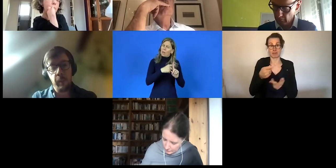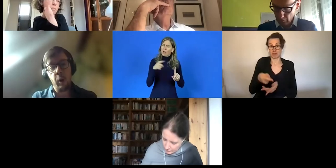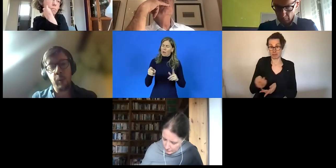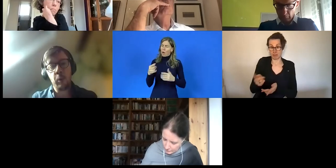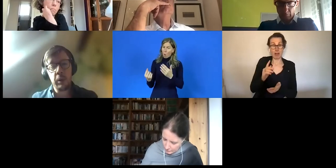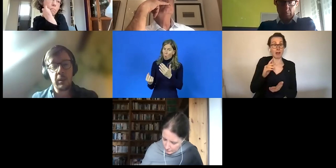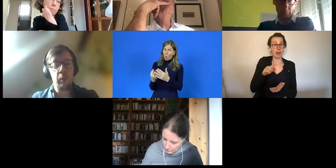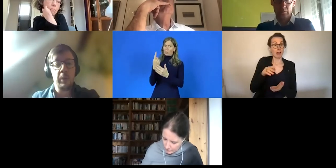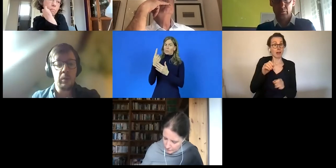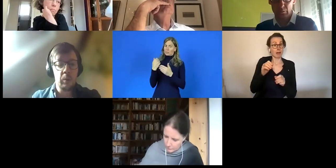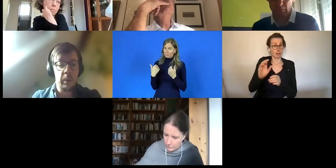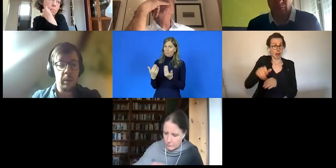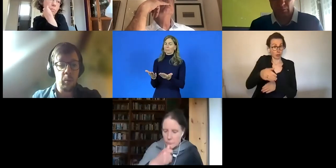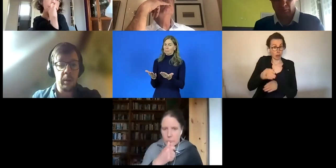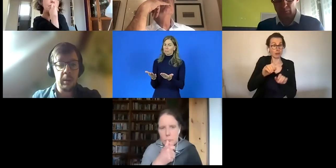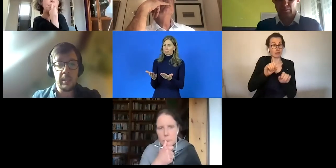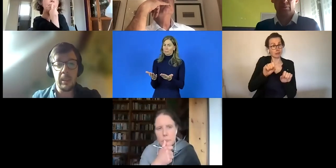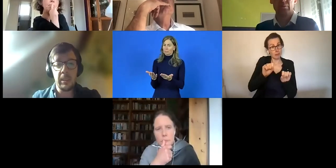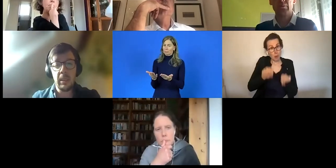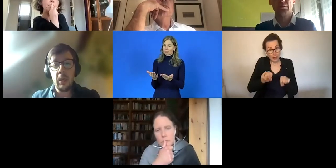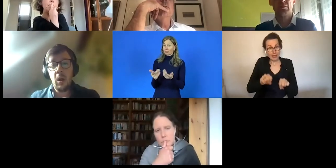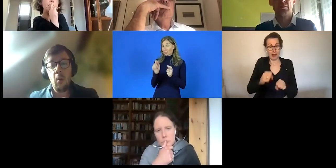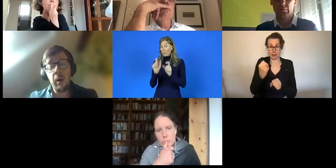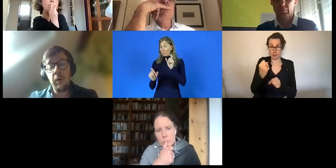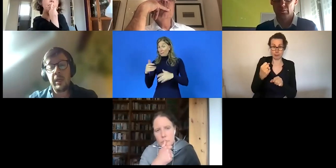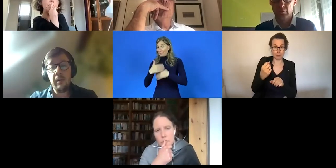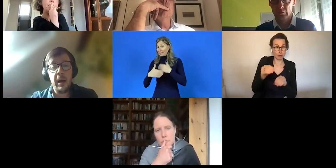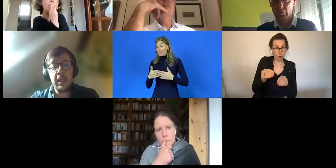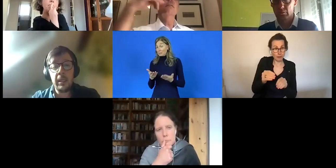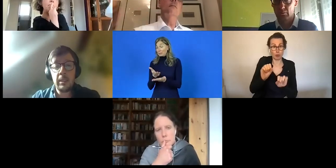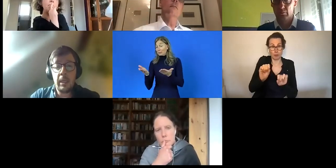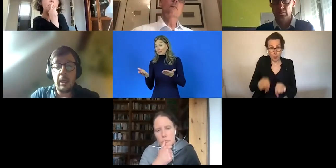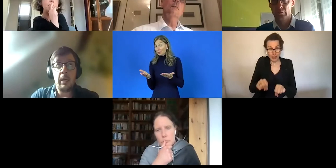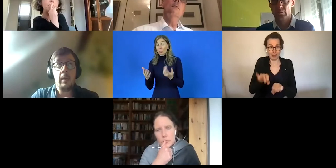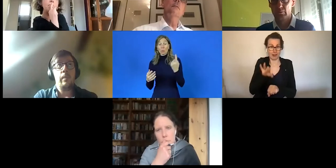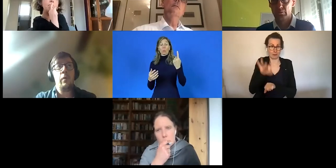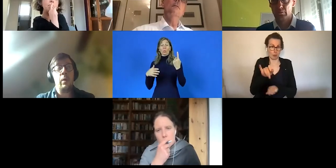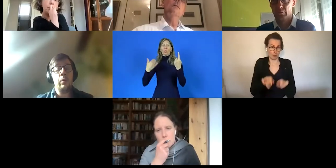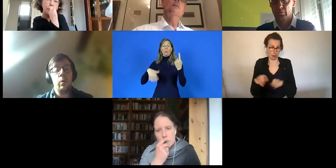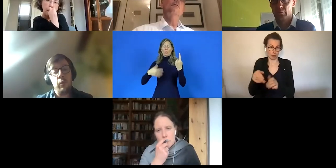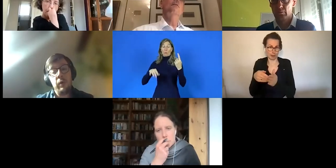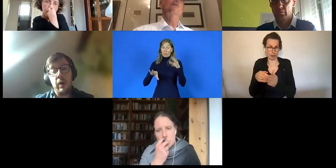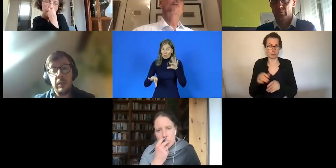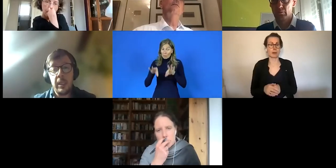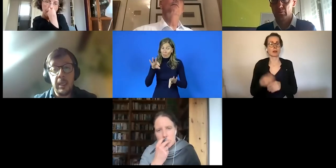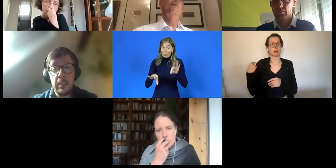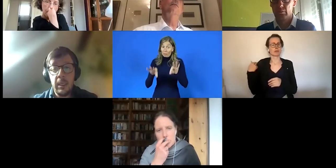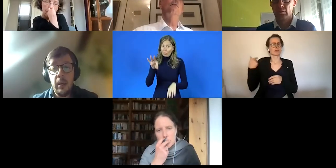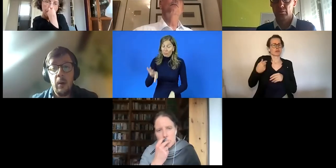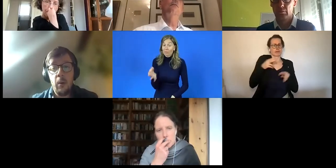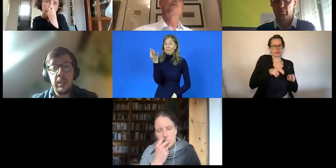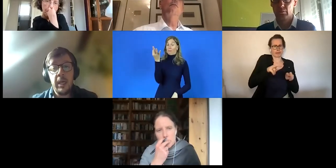leisten und eben Chancen eröffnen für Menschen mit Behinderungen. Eines der zentralen